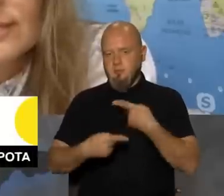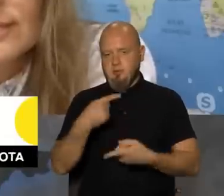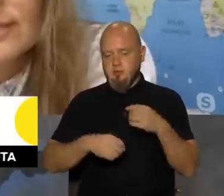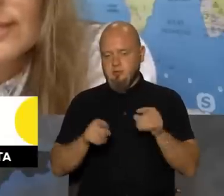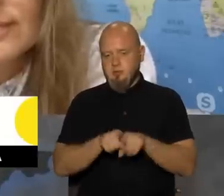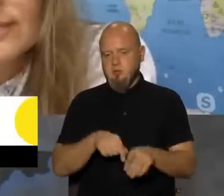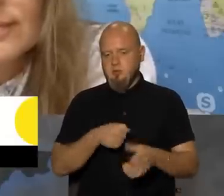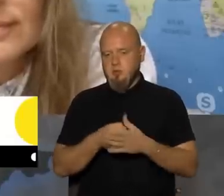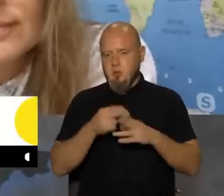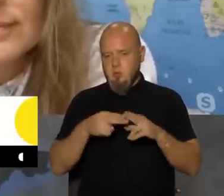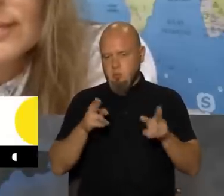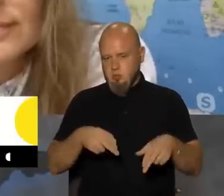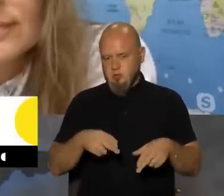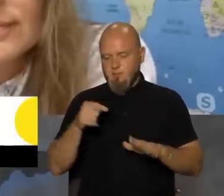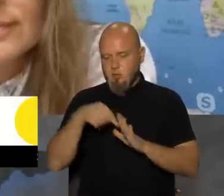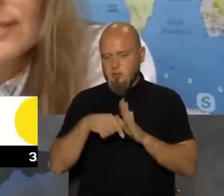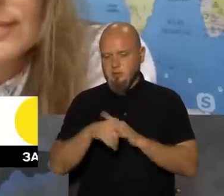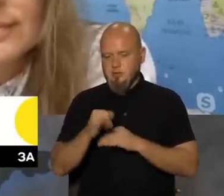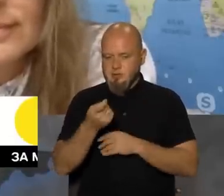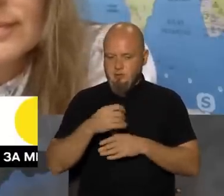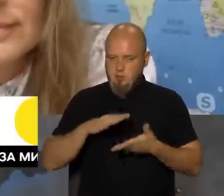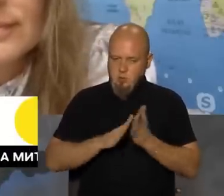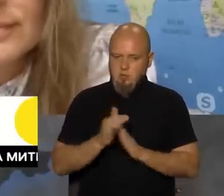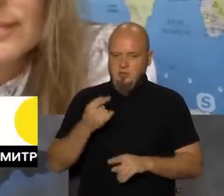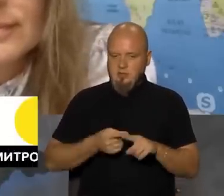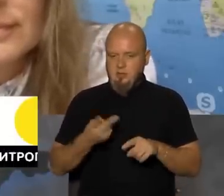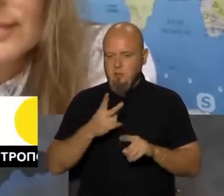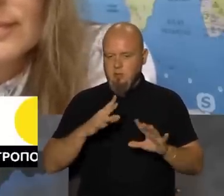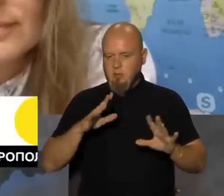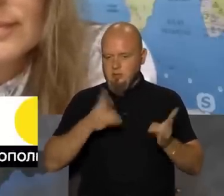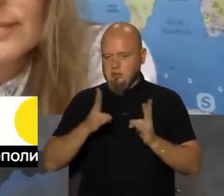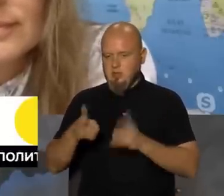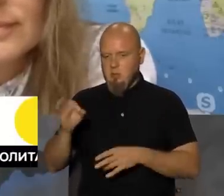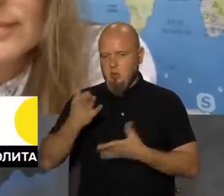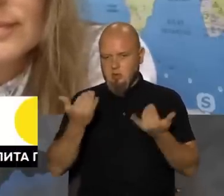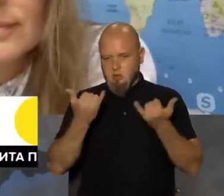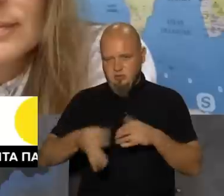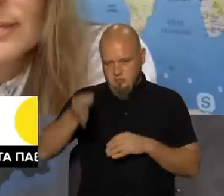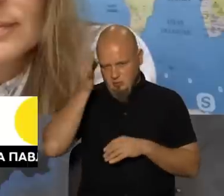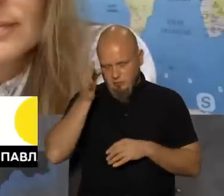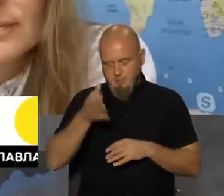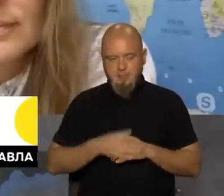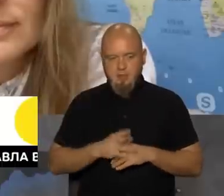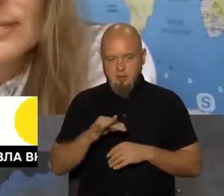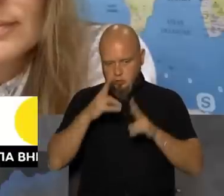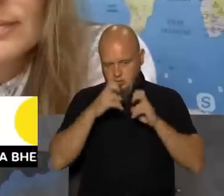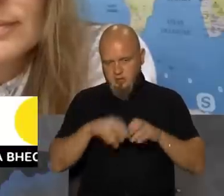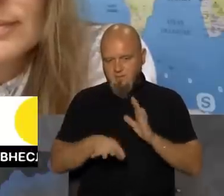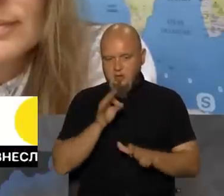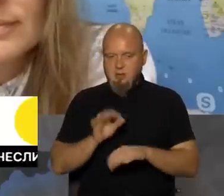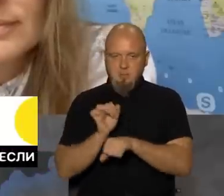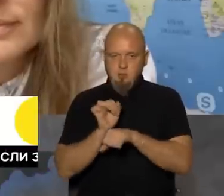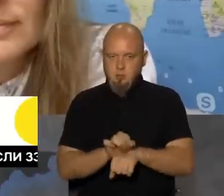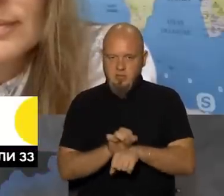до портів, в контексті і зернової угоди, і тих двох інцидентів, про які ви сьогодні згадували, чи розглядають варіанти